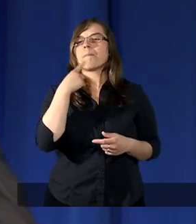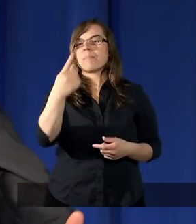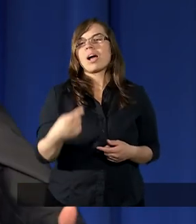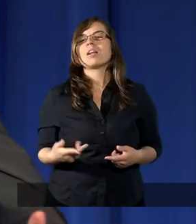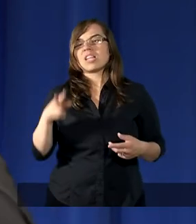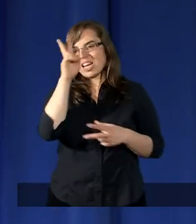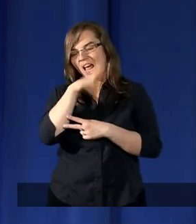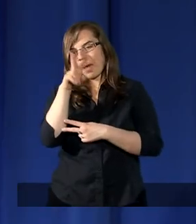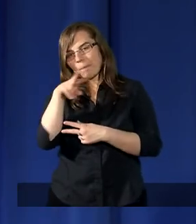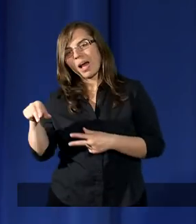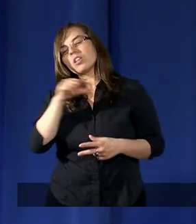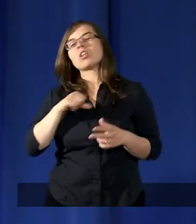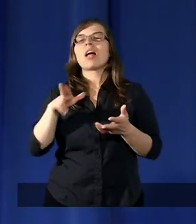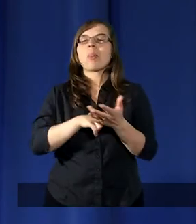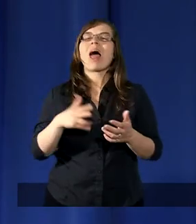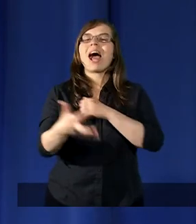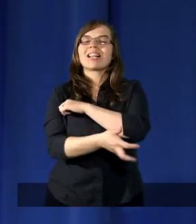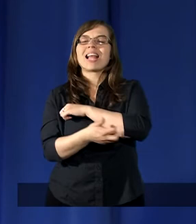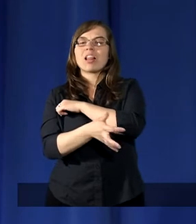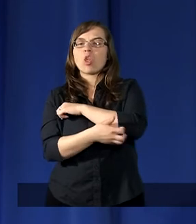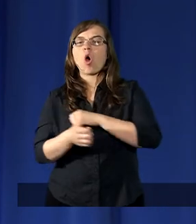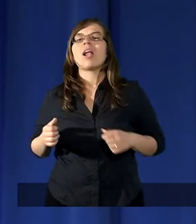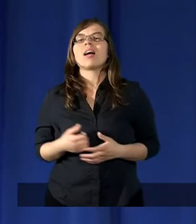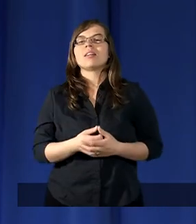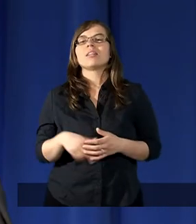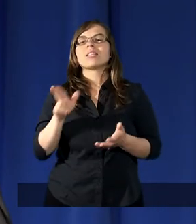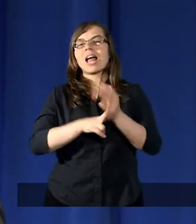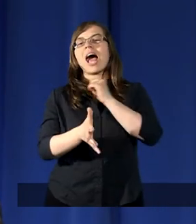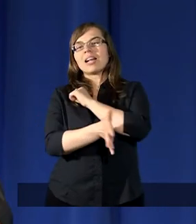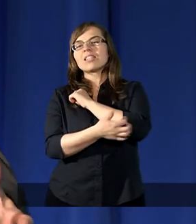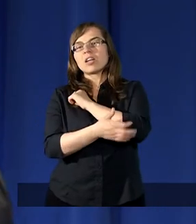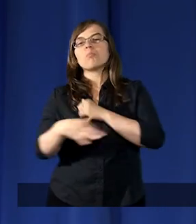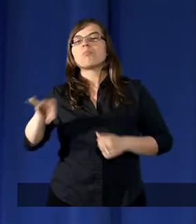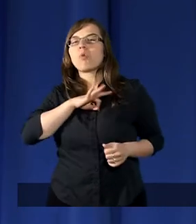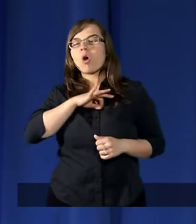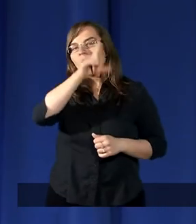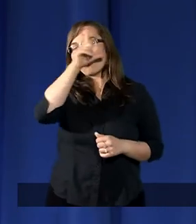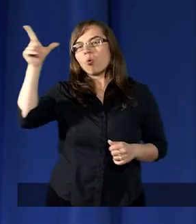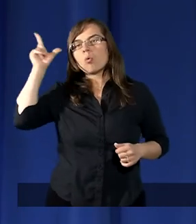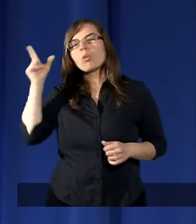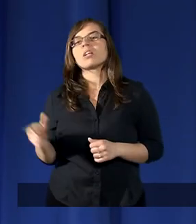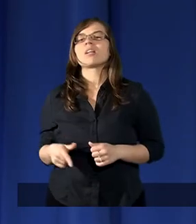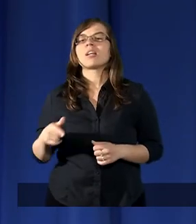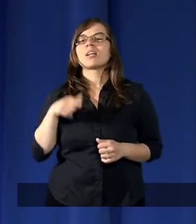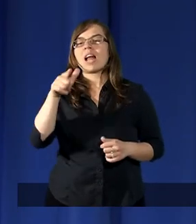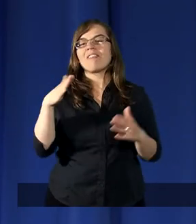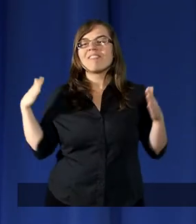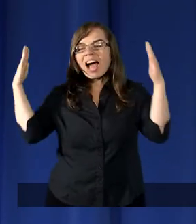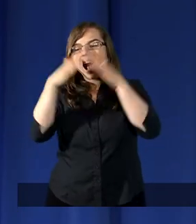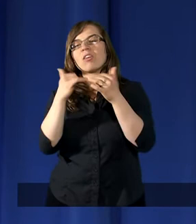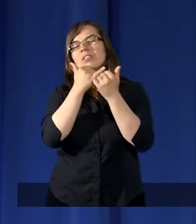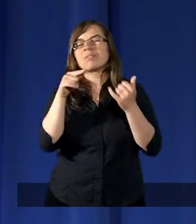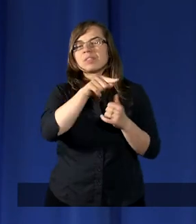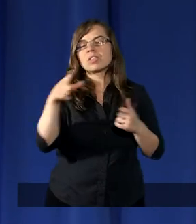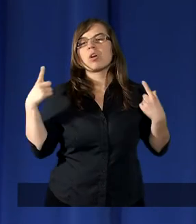napatrzyłem się na niedolę, na niedolę mojego ludu. Masz iść do Faraona i